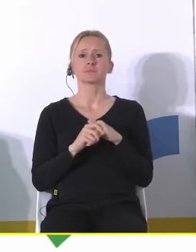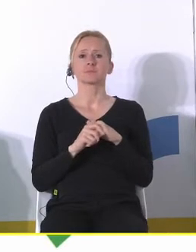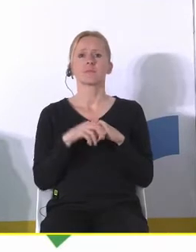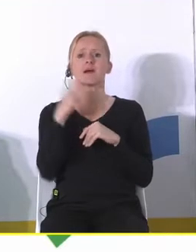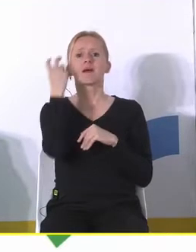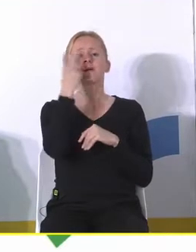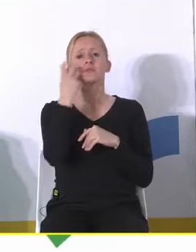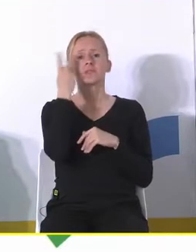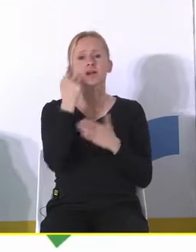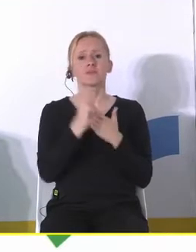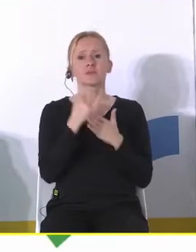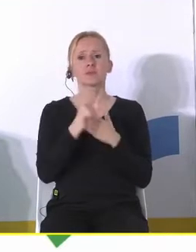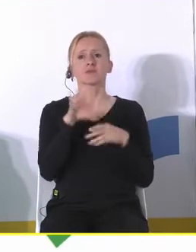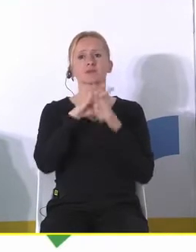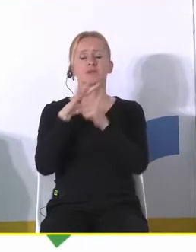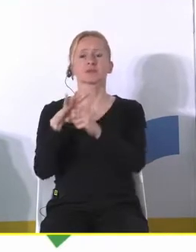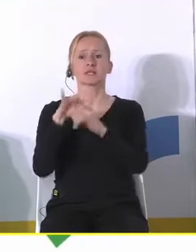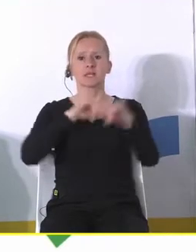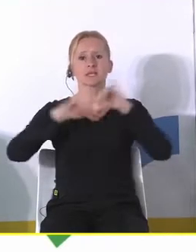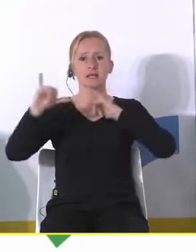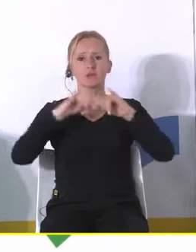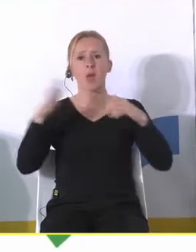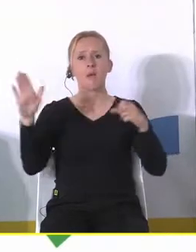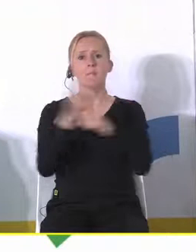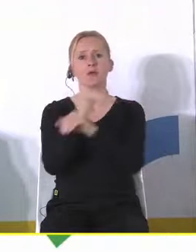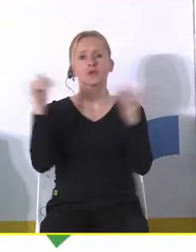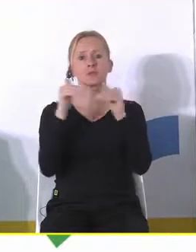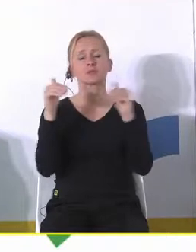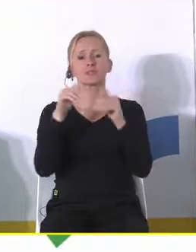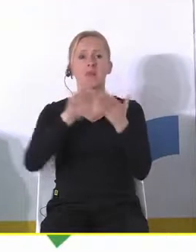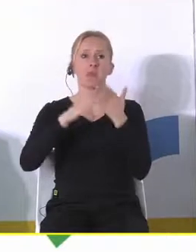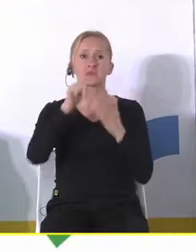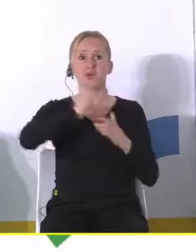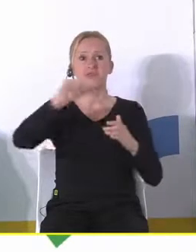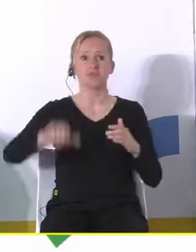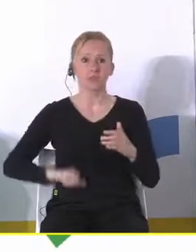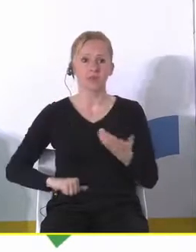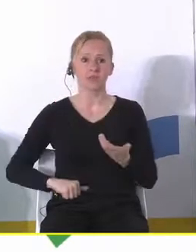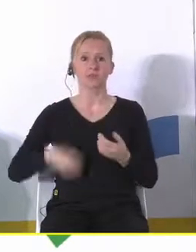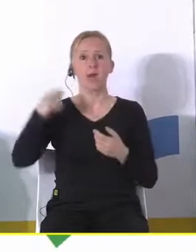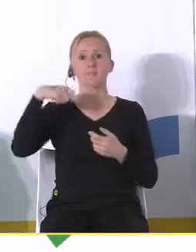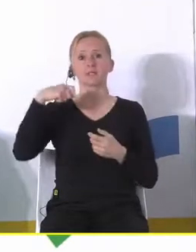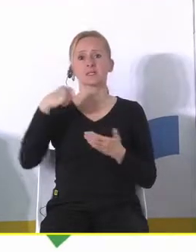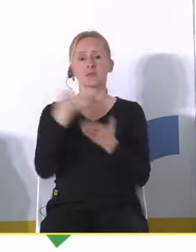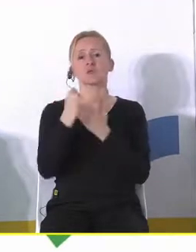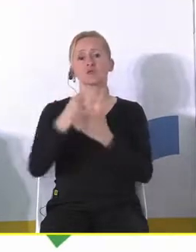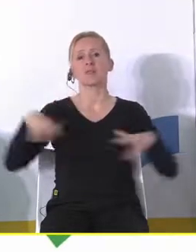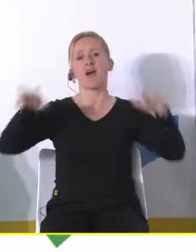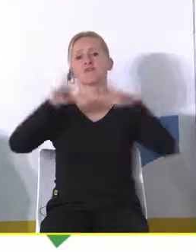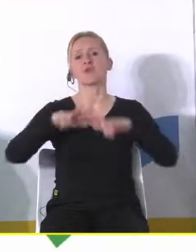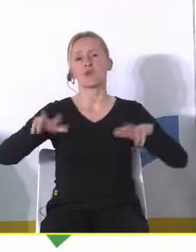ciekawą rzeczą jest wprowadzenie w ramach samorządów pełnomocnika wójta burmistrza prezydenta do spraw rodzin